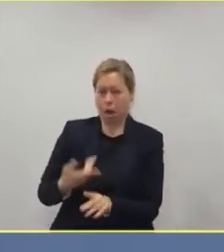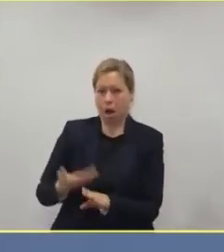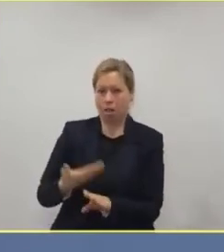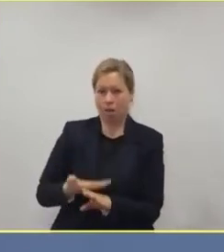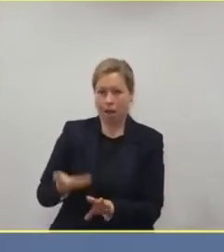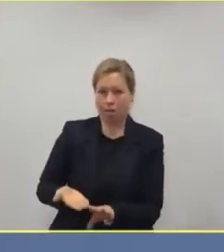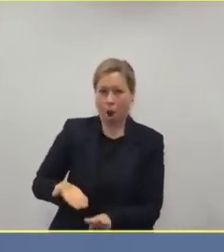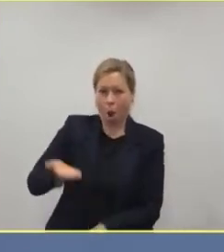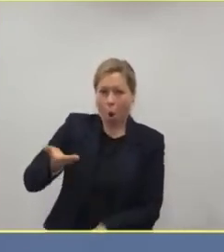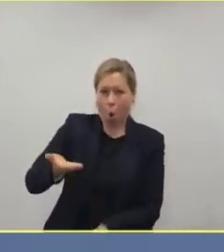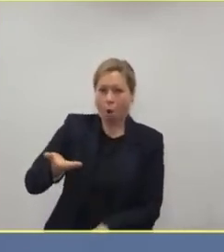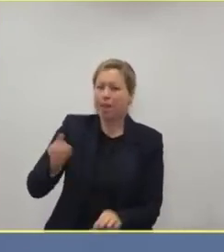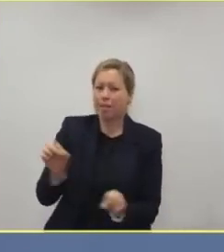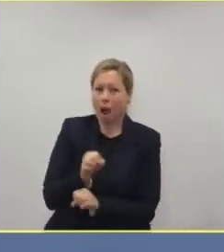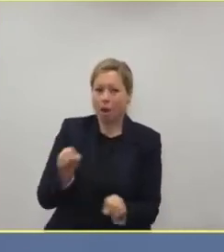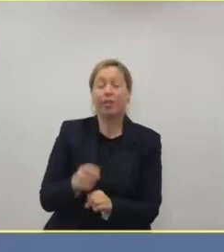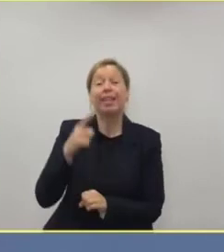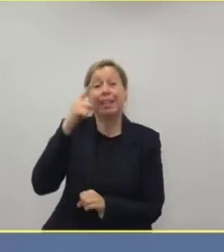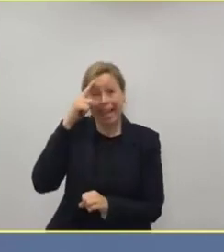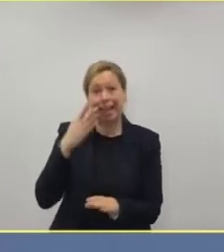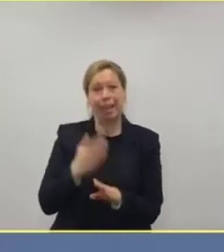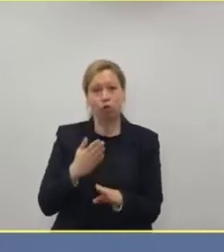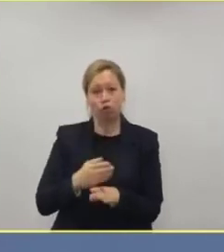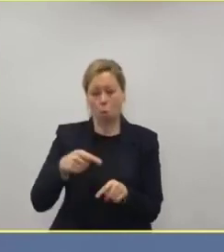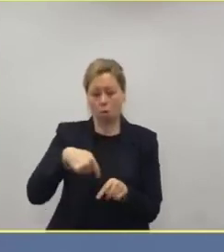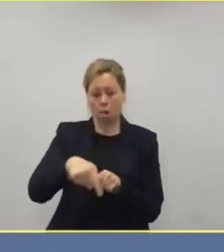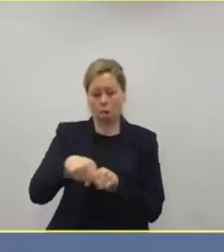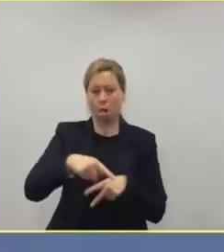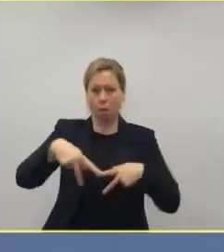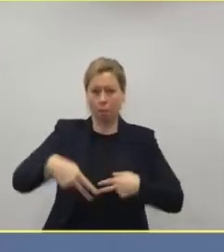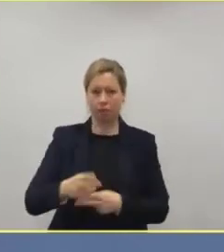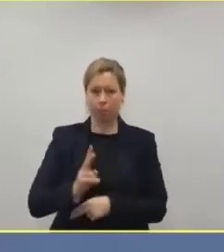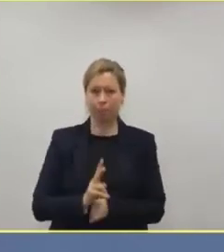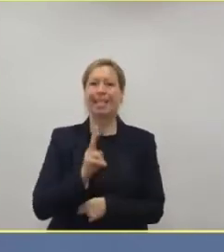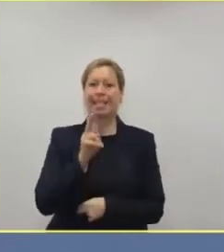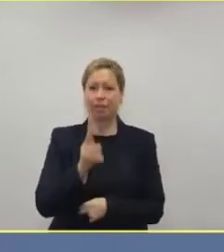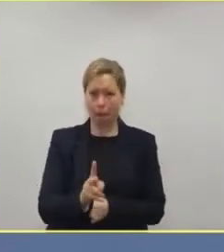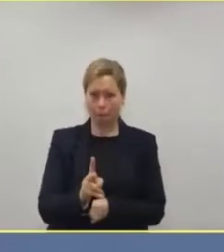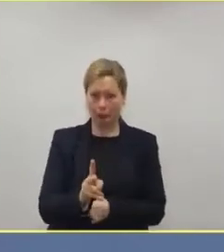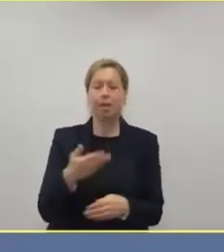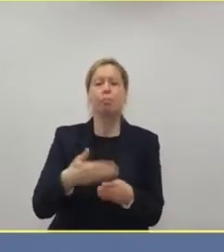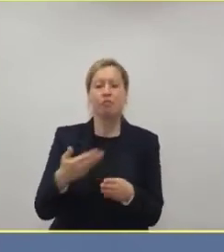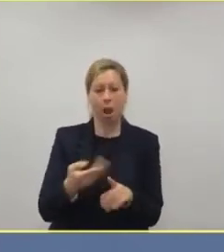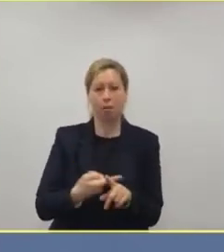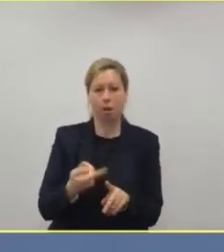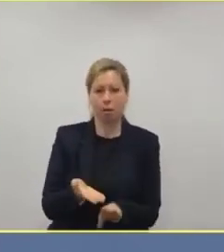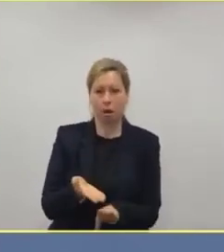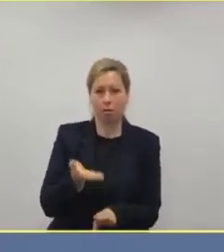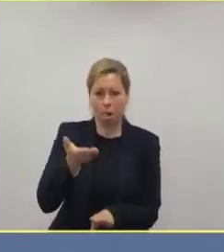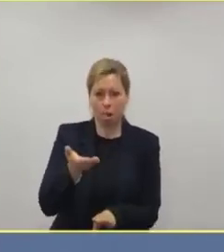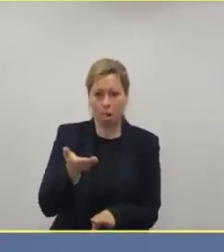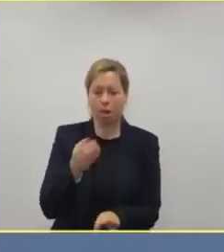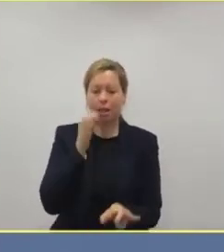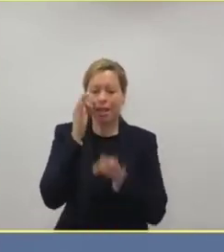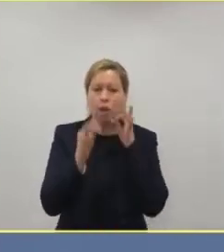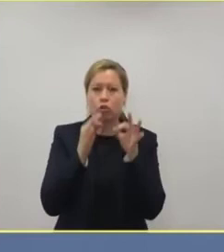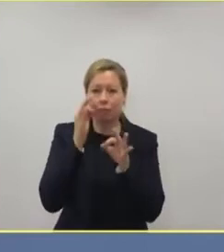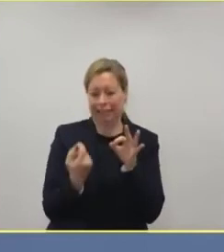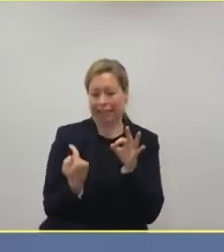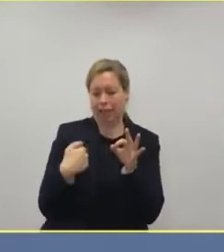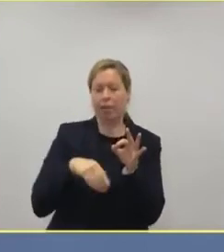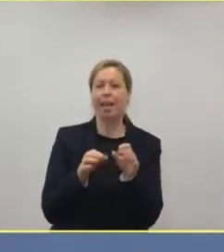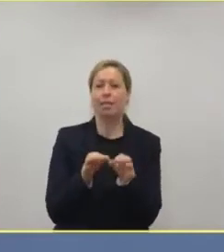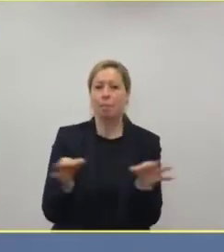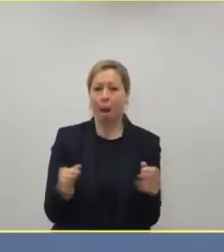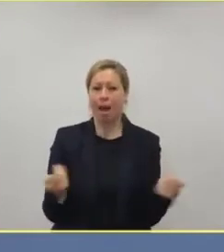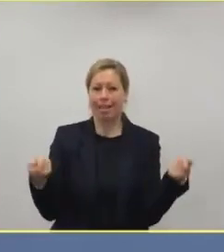Wochen sicherlich noch weiter steigen. Wie gesagt, die Maßnahmen der Bundesregierung beginnen den ersten Montag. Das müssen wir alle auch beachten. Das heißt, ich würde Herrn Wendner zustimmen.